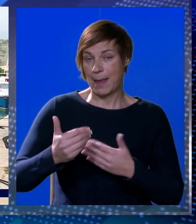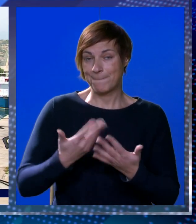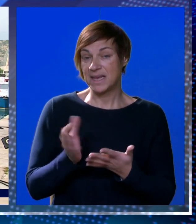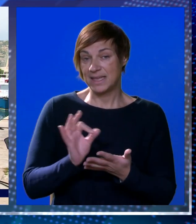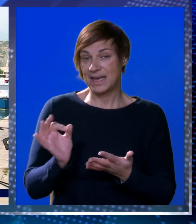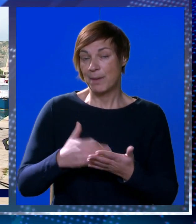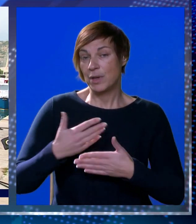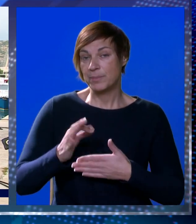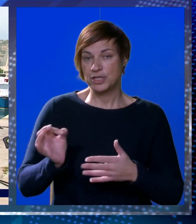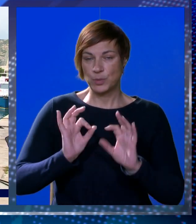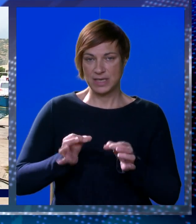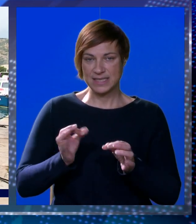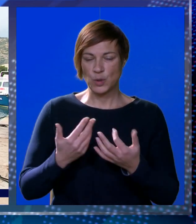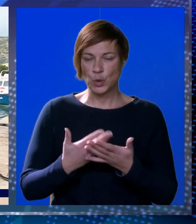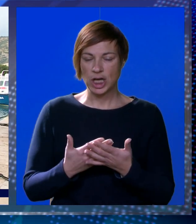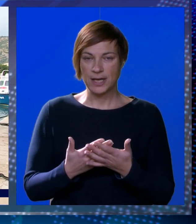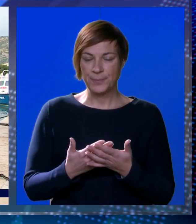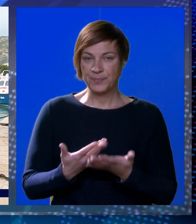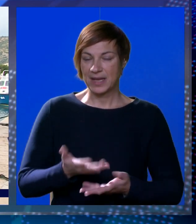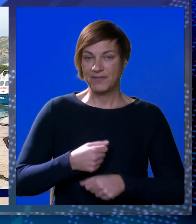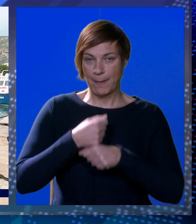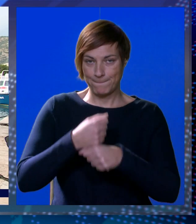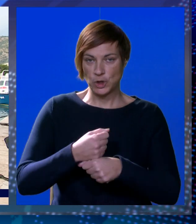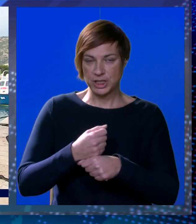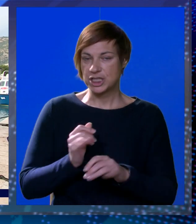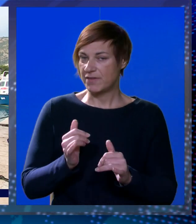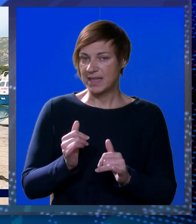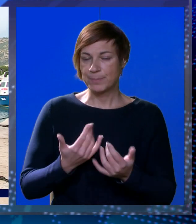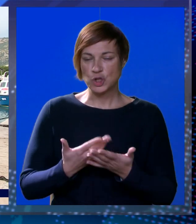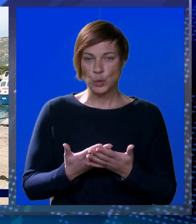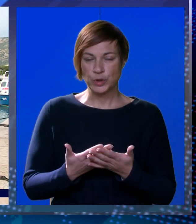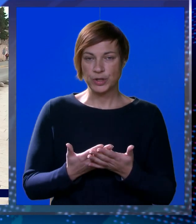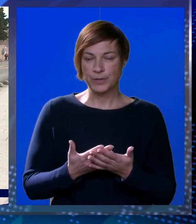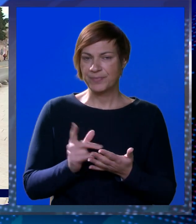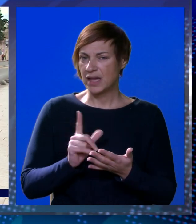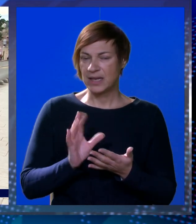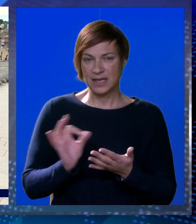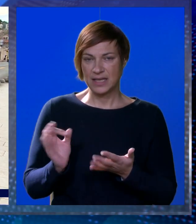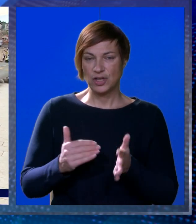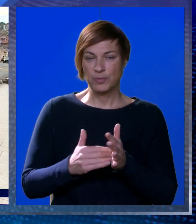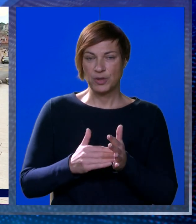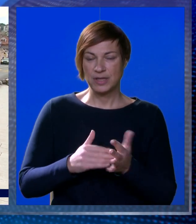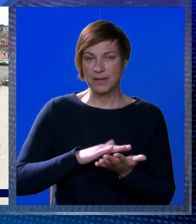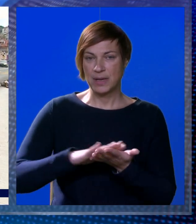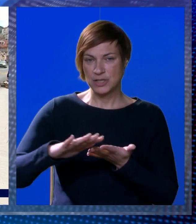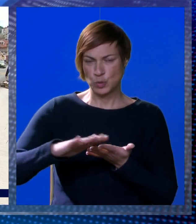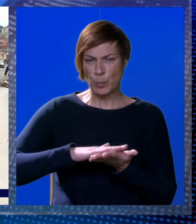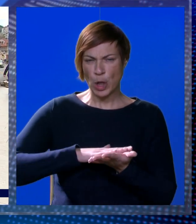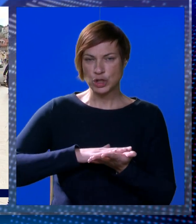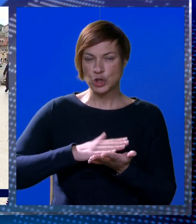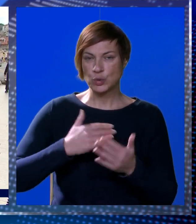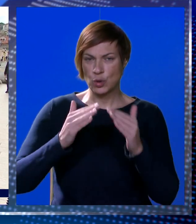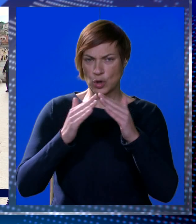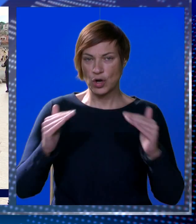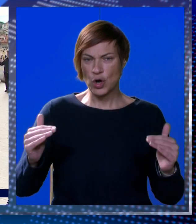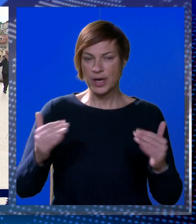naprijed, ide se na bolje i biće je bolje, sigurno. Vi podržovate? Apsolutno. Ne valja ova ništa. Trebali su ploču gore